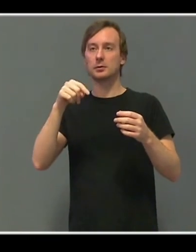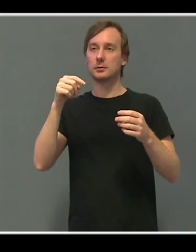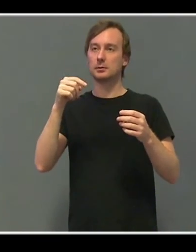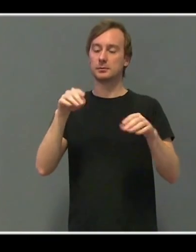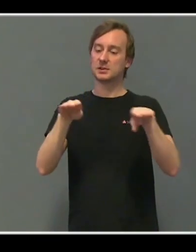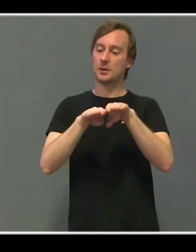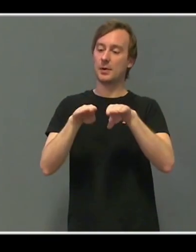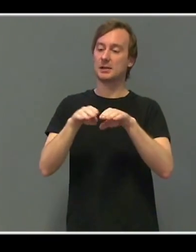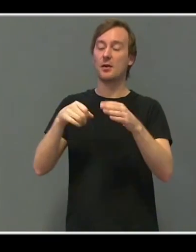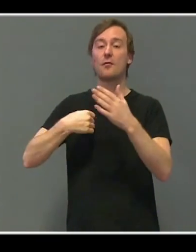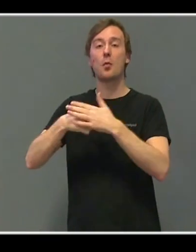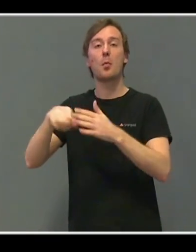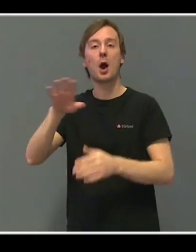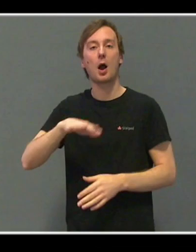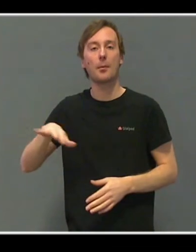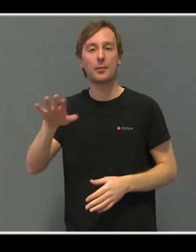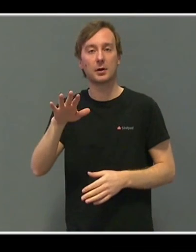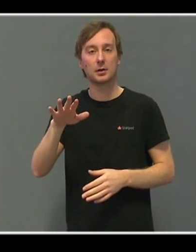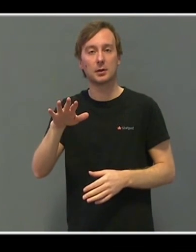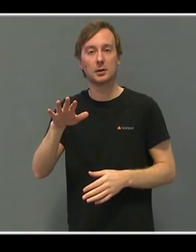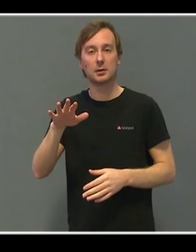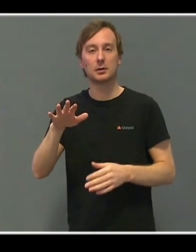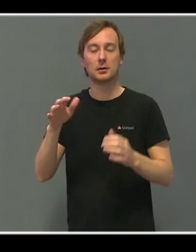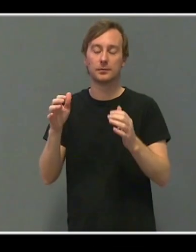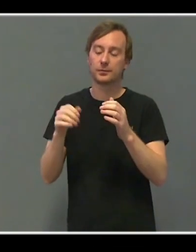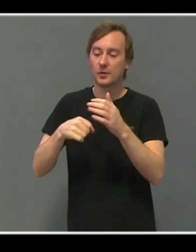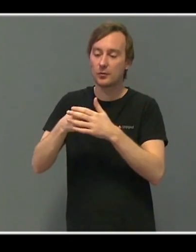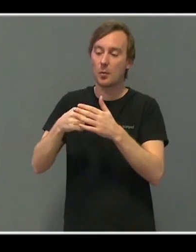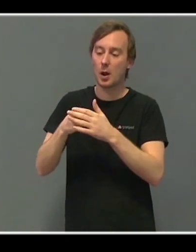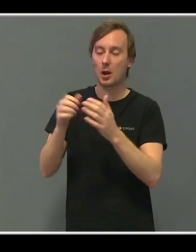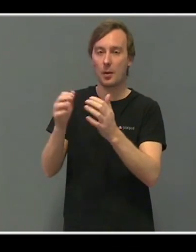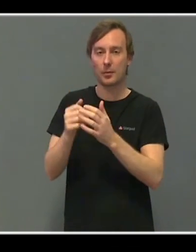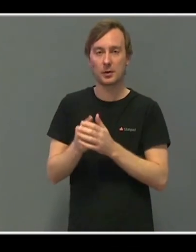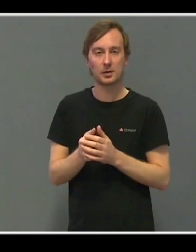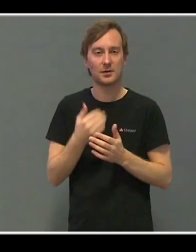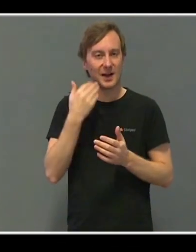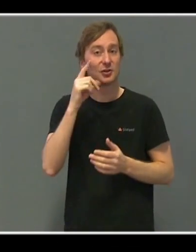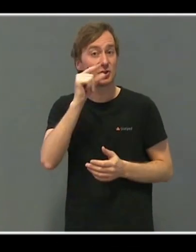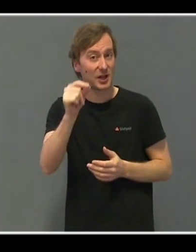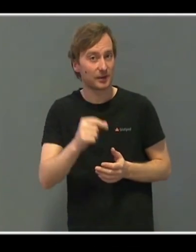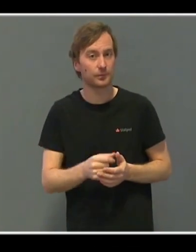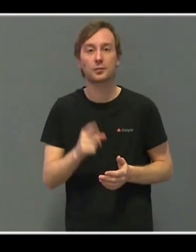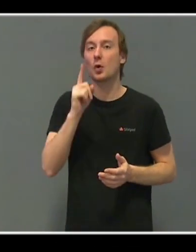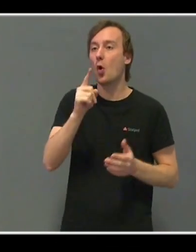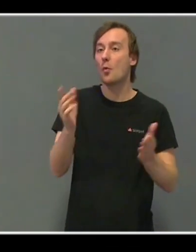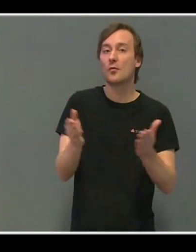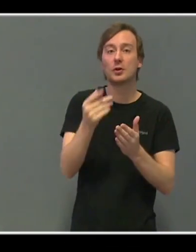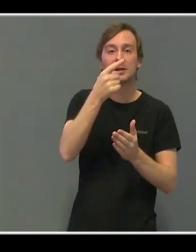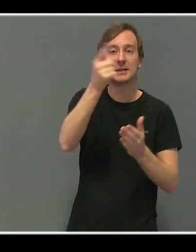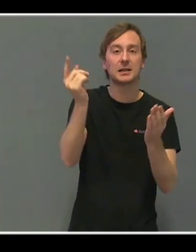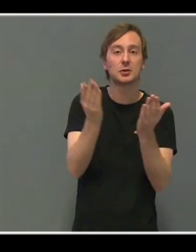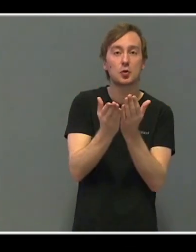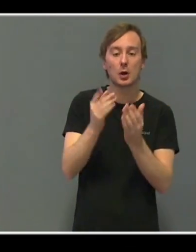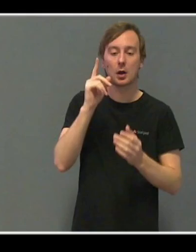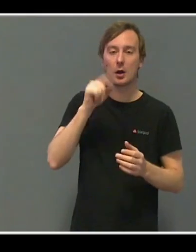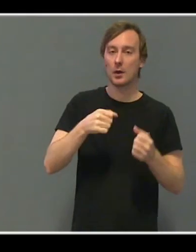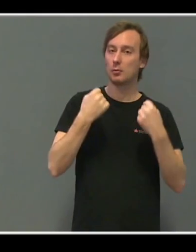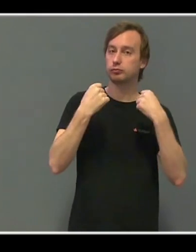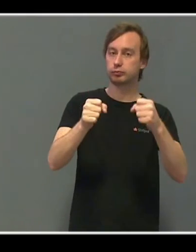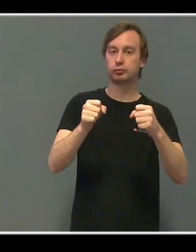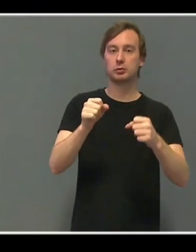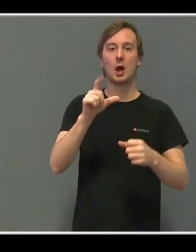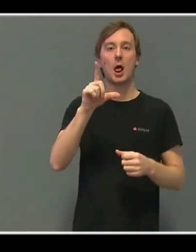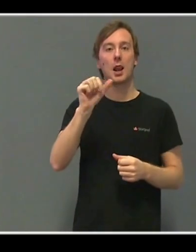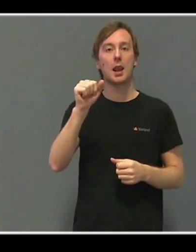Vær interessert, vær nysgjerrig. Og så har jeg lyst til å komme med en bitteliten oppfordring til skolene. Arrangere et land. Åpne opp